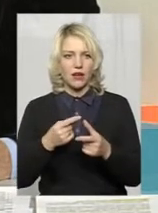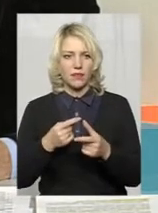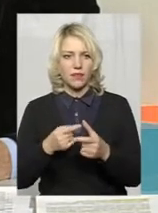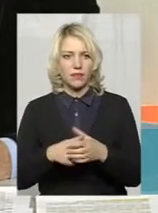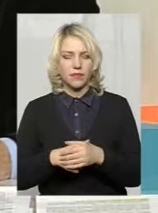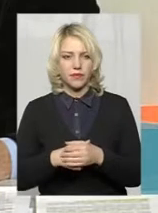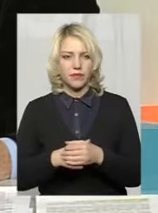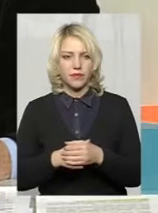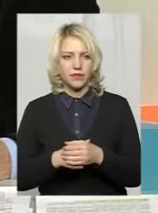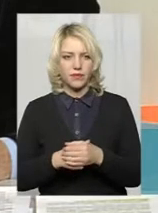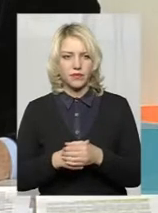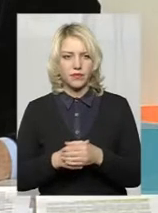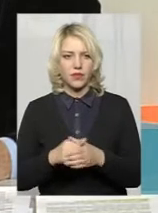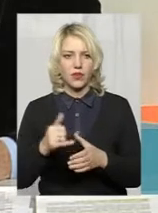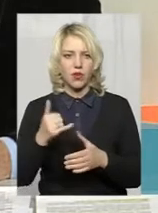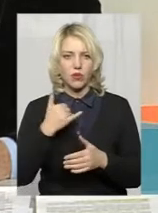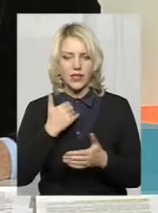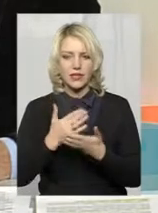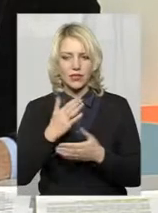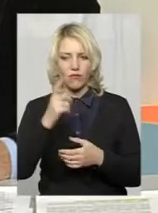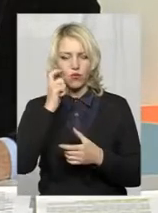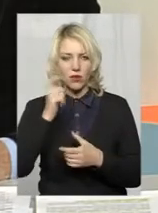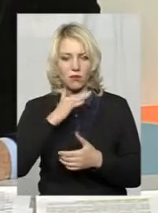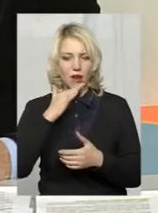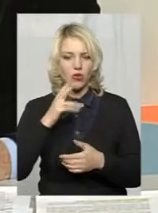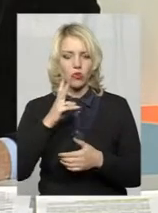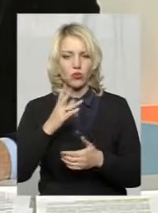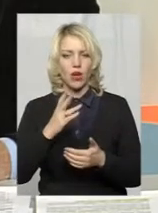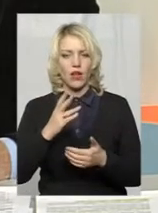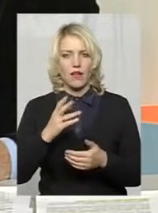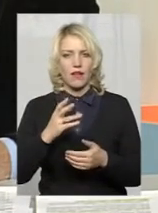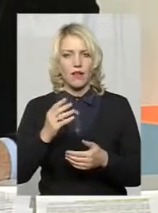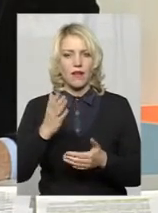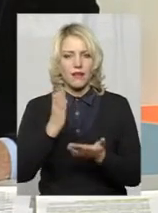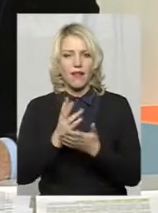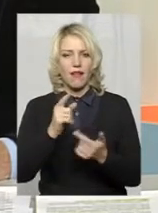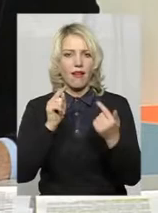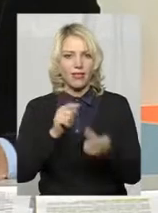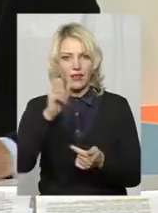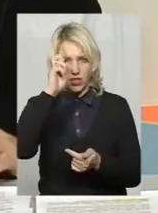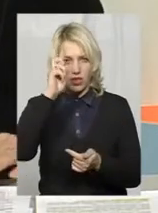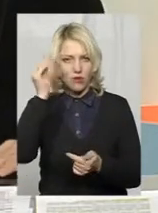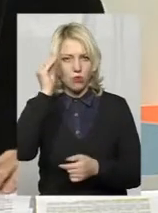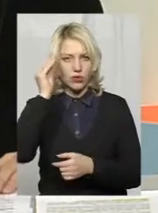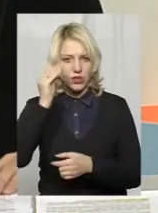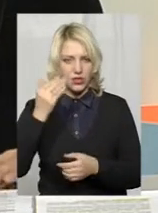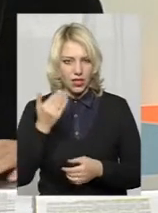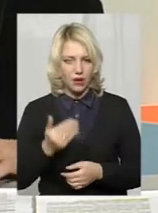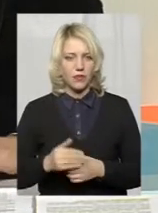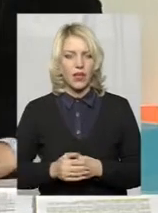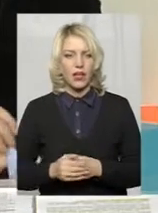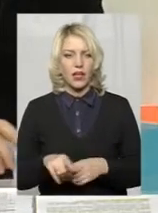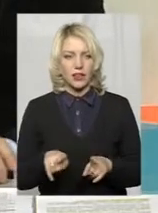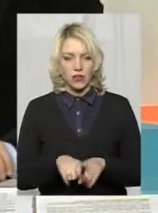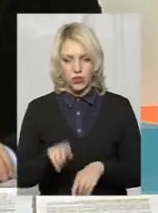Багато в країні відверто вездуть антидержавницьку позицію. Крім того, звичайно, держава